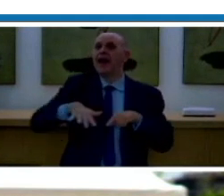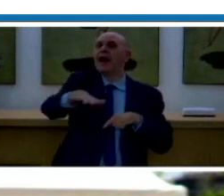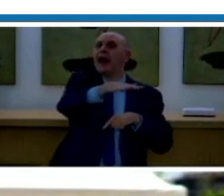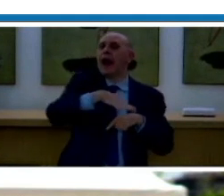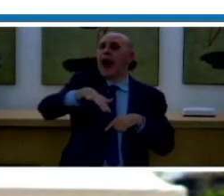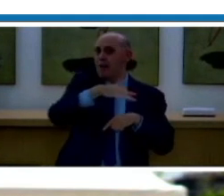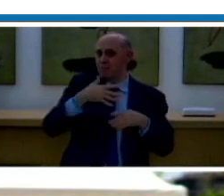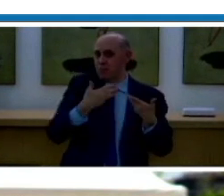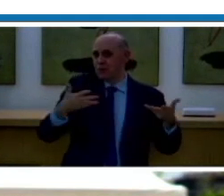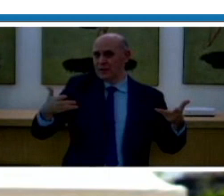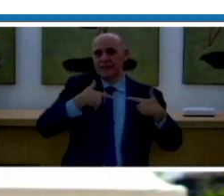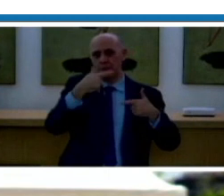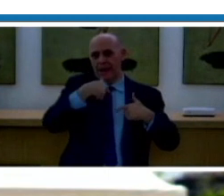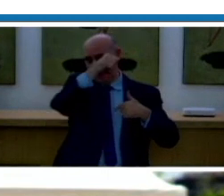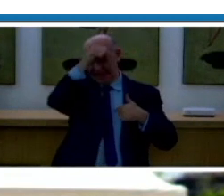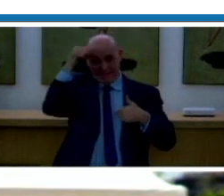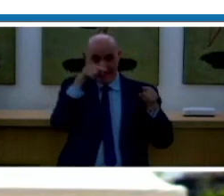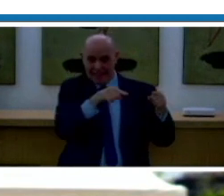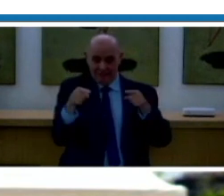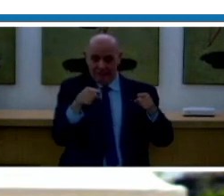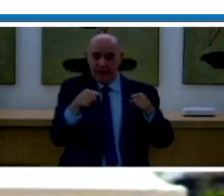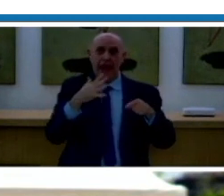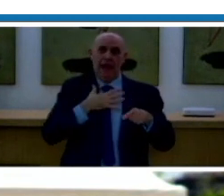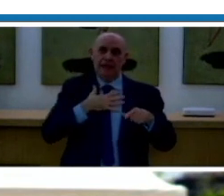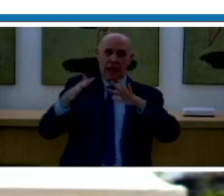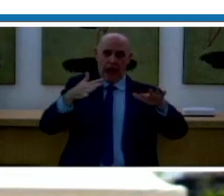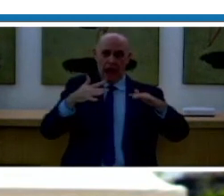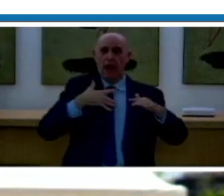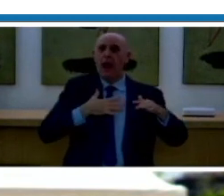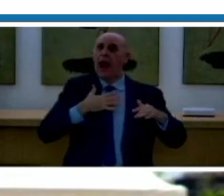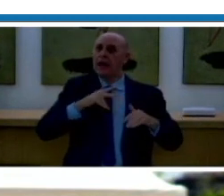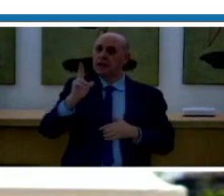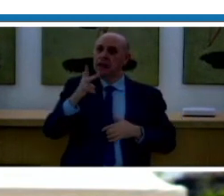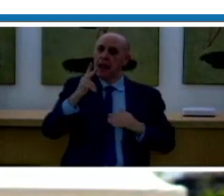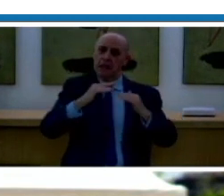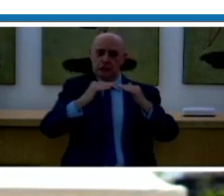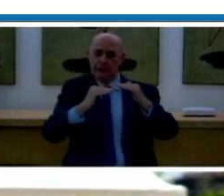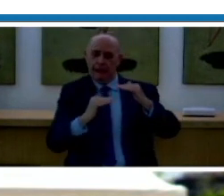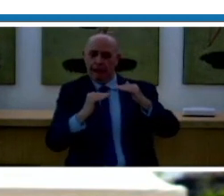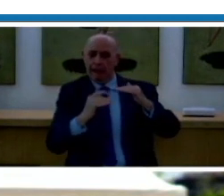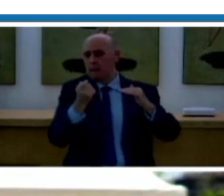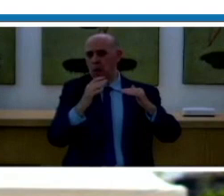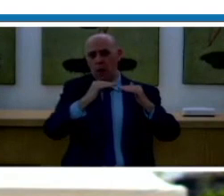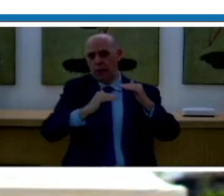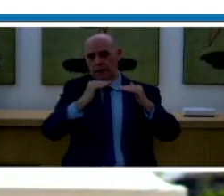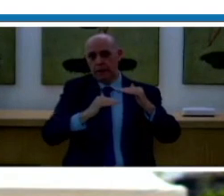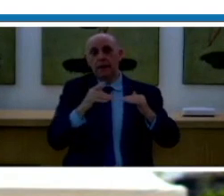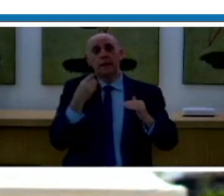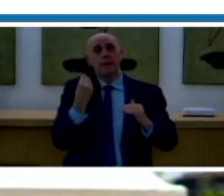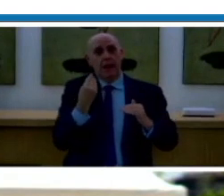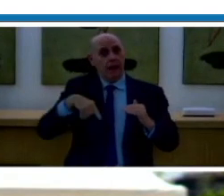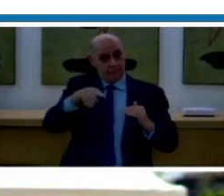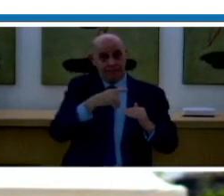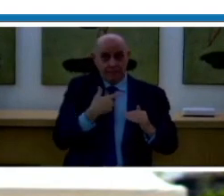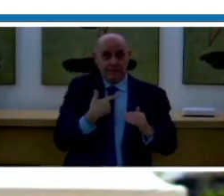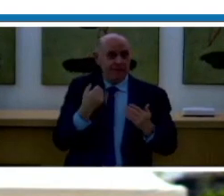organizzato, l'età media è stata di poco inferiore ai 13 anni. Questo per capire quanto sia forte l'esigenza del nostro